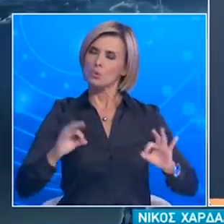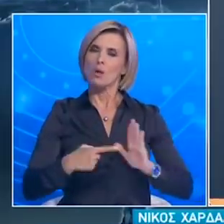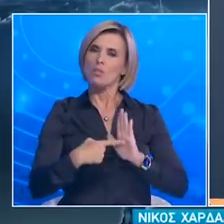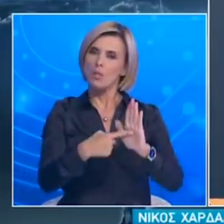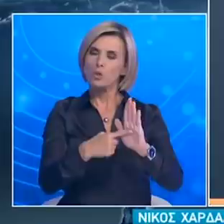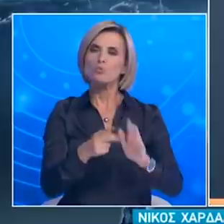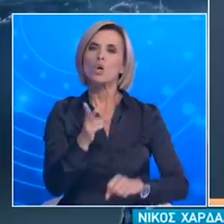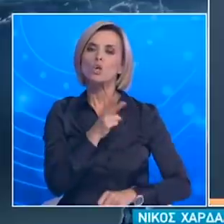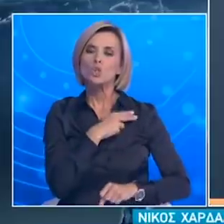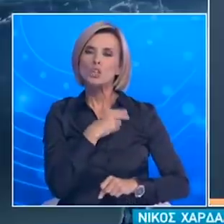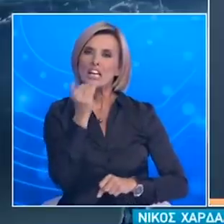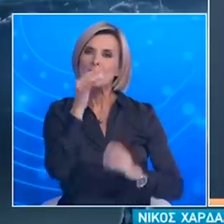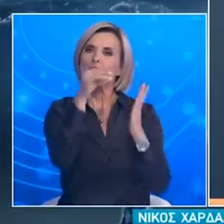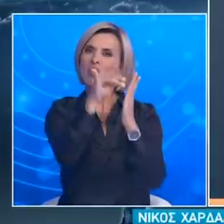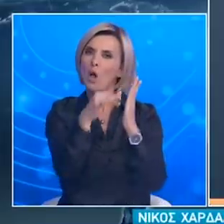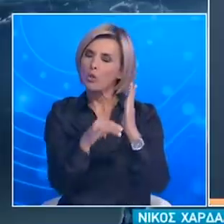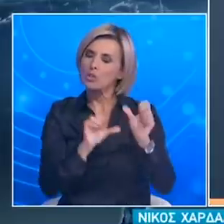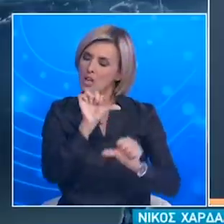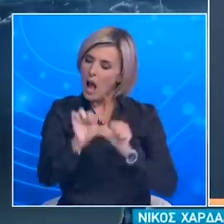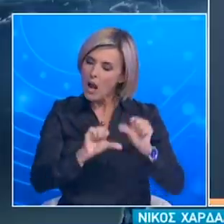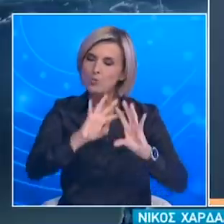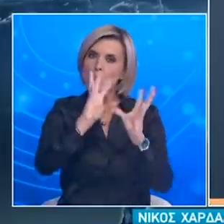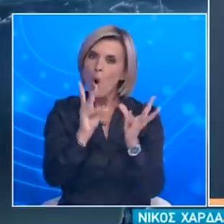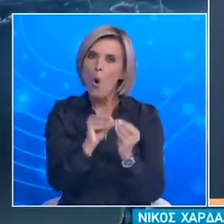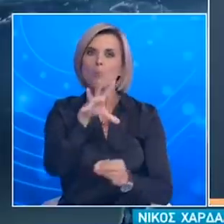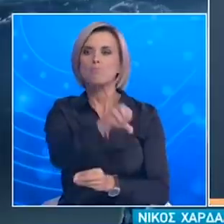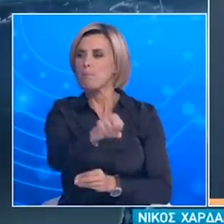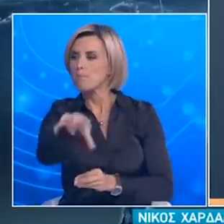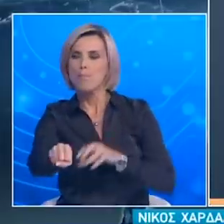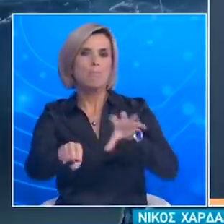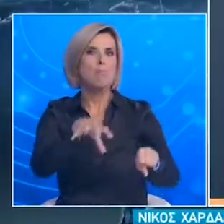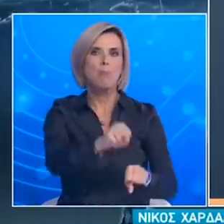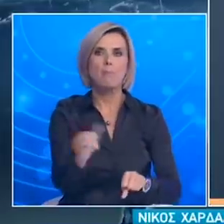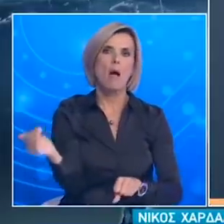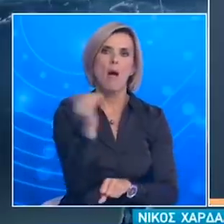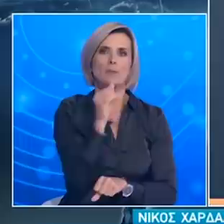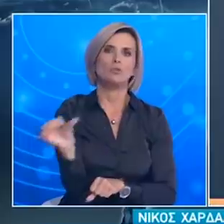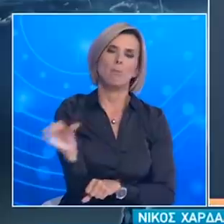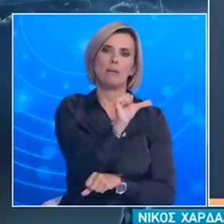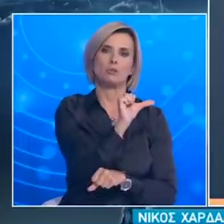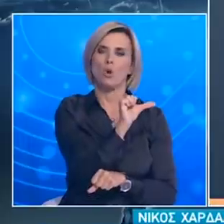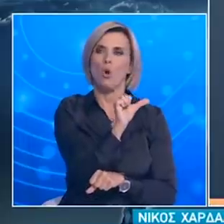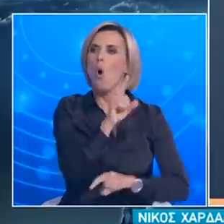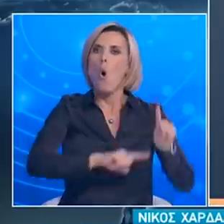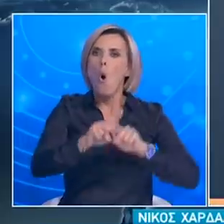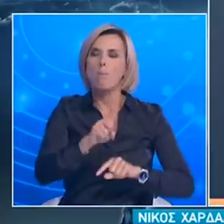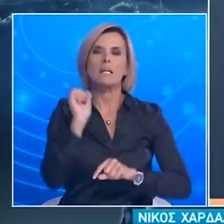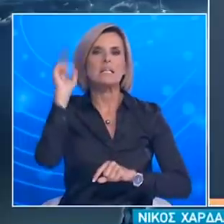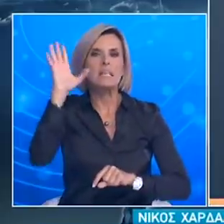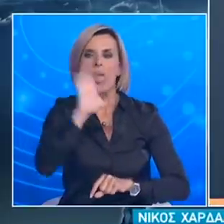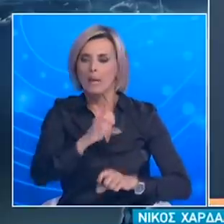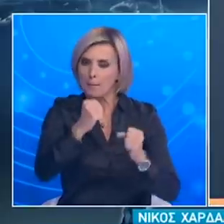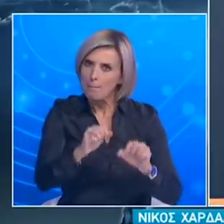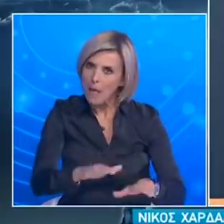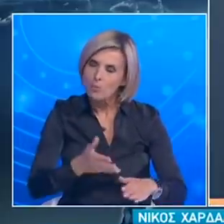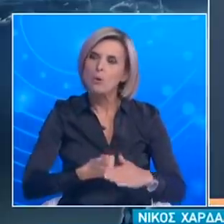Ότι μέσα σε σύντομο χρονικό διάστημα Όλοι εκείνοι θα εντοπιστούν Και ή θα έχουν επιστρέψει τις πατρίδες τους Ή θα βρεθούν για να